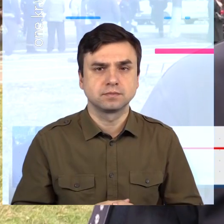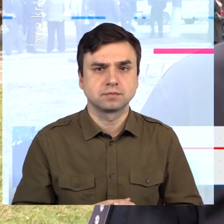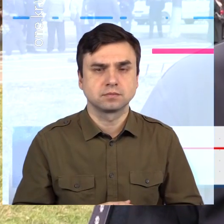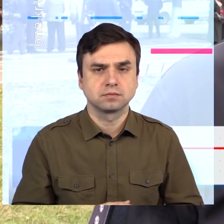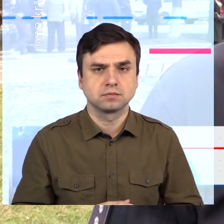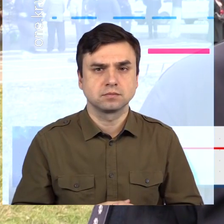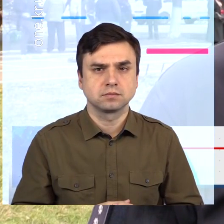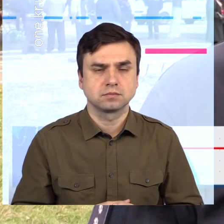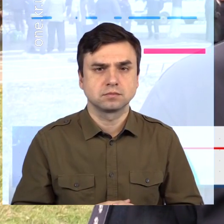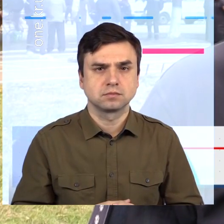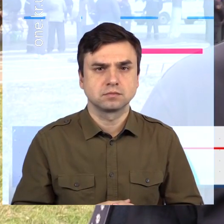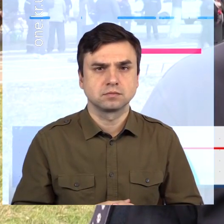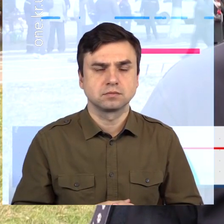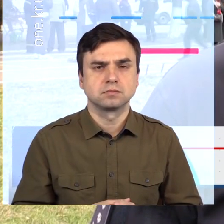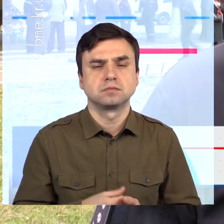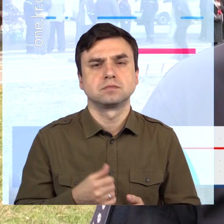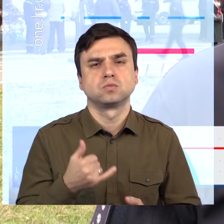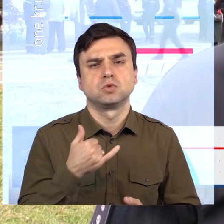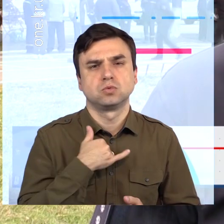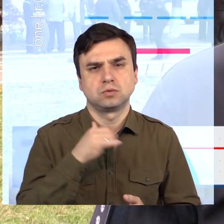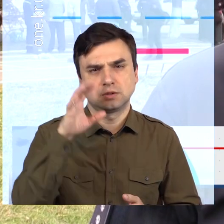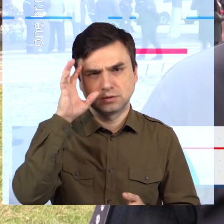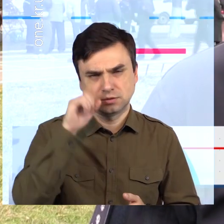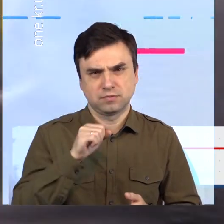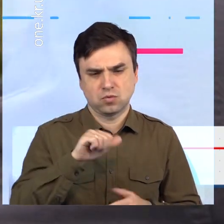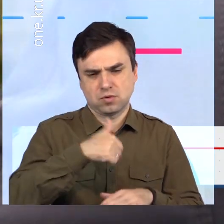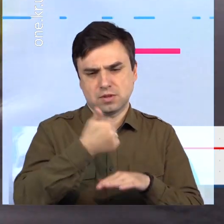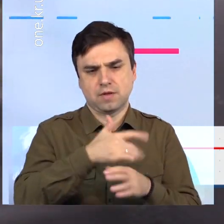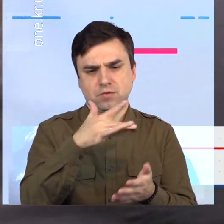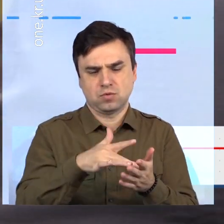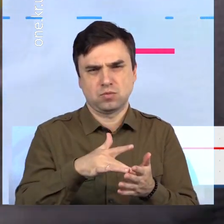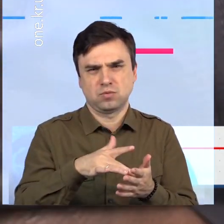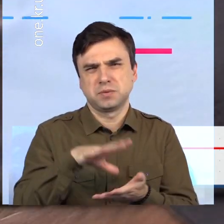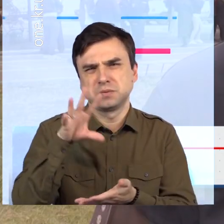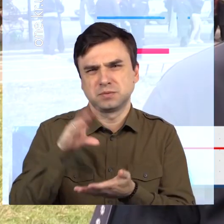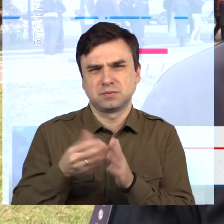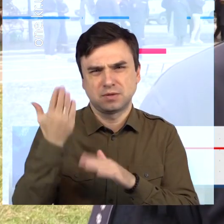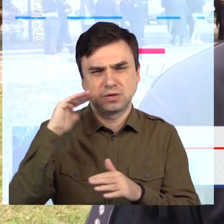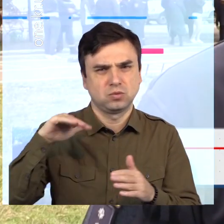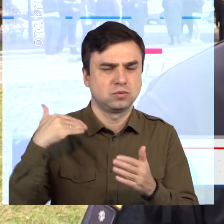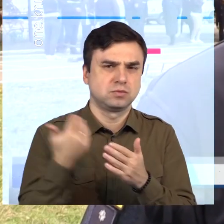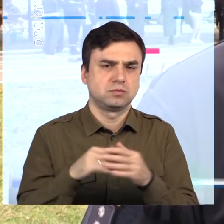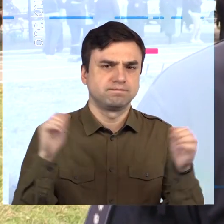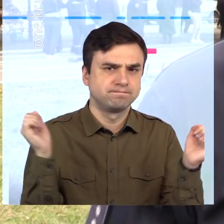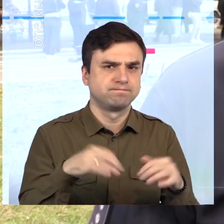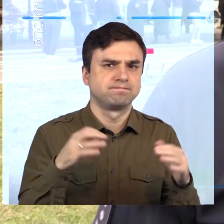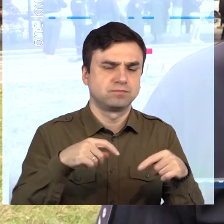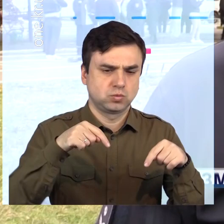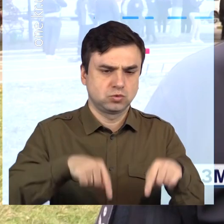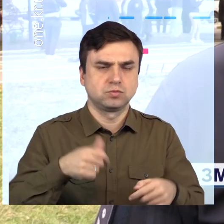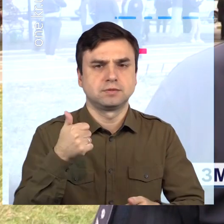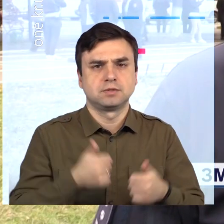Кривого Рогу є основною базою для проведення таких змагань. Це і традиція, це і наше надбання.